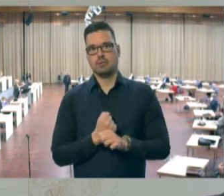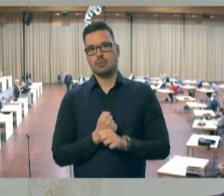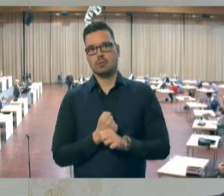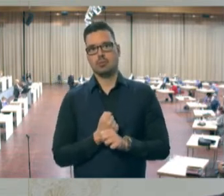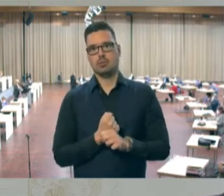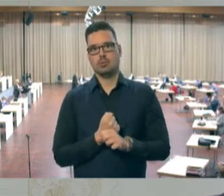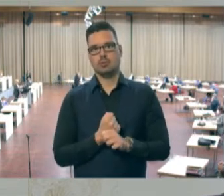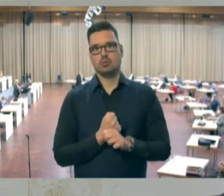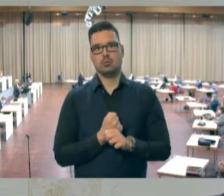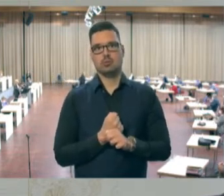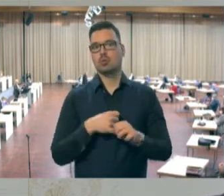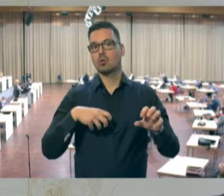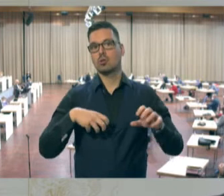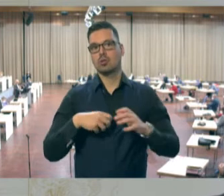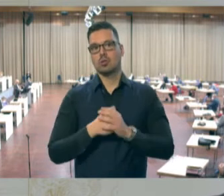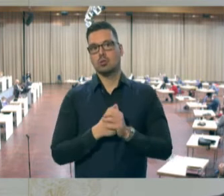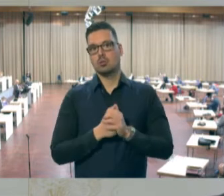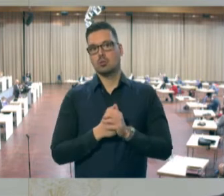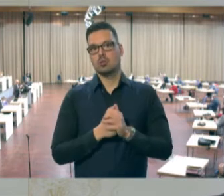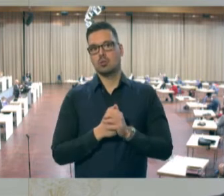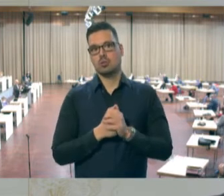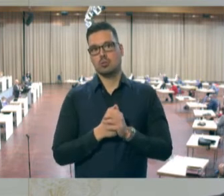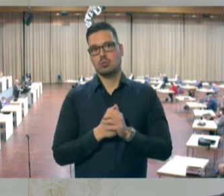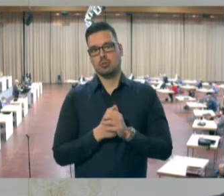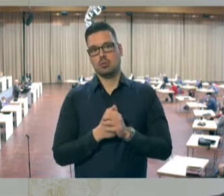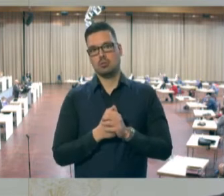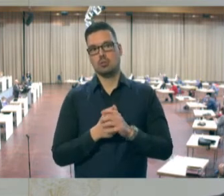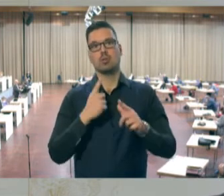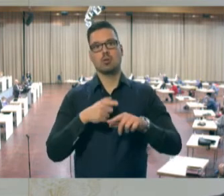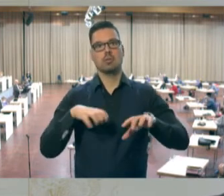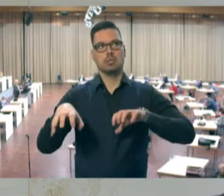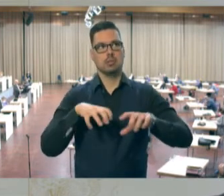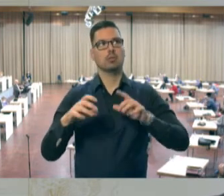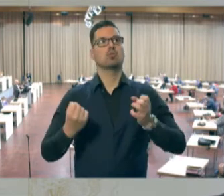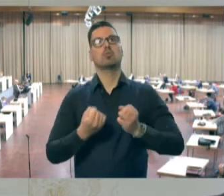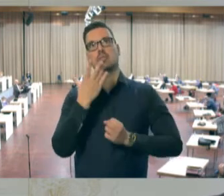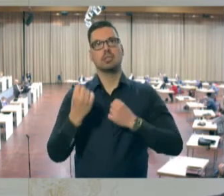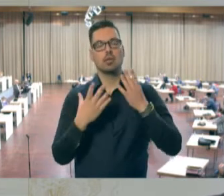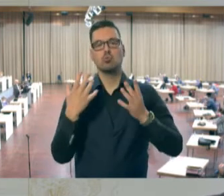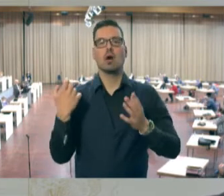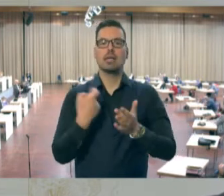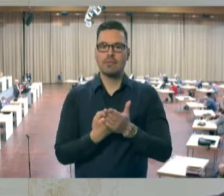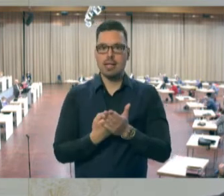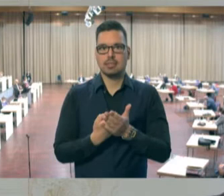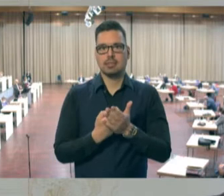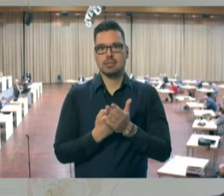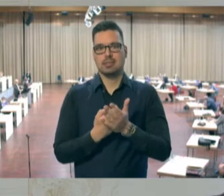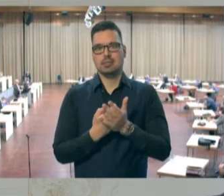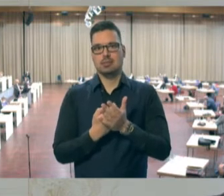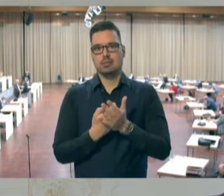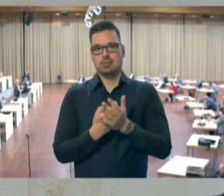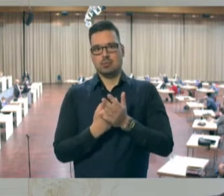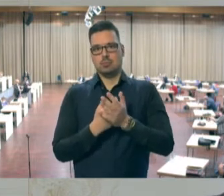großen wilden Tiere sind zum Teil im Zoo, hinter Gittern. Die Naturgewalten, also wenn ich jetzt an Feuersbrunsten denke, wir haben